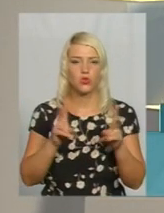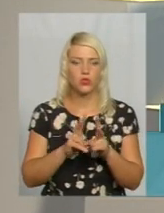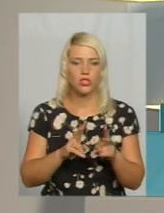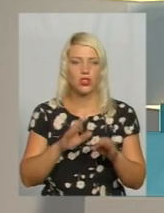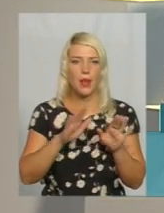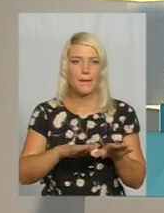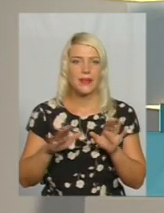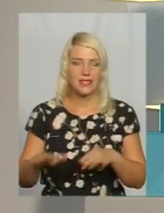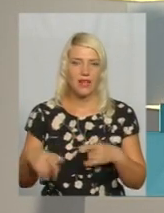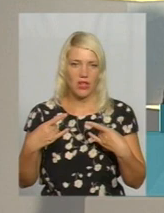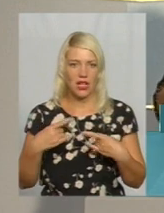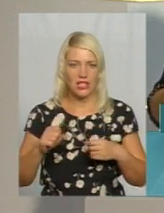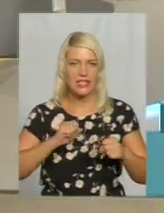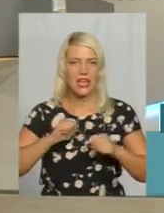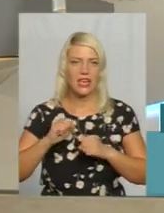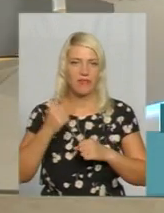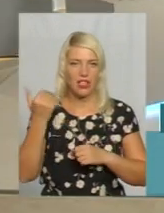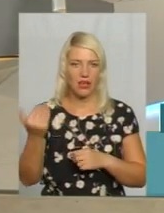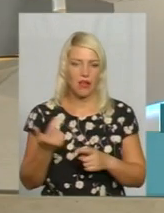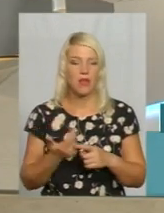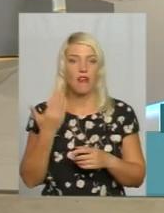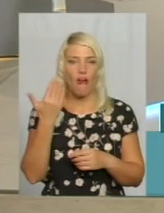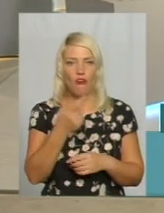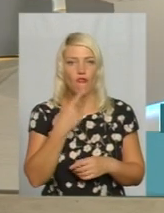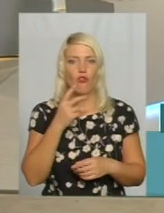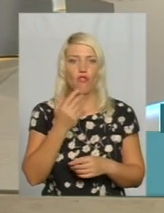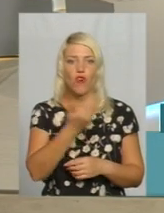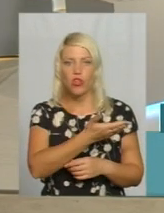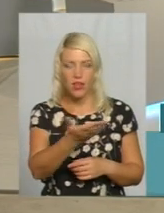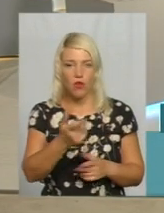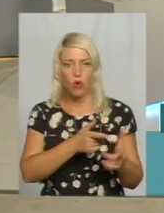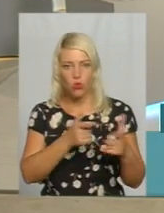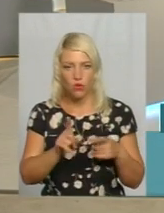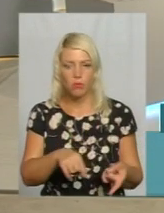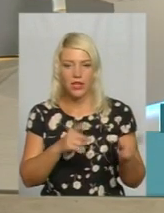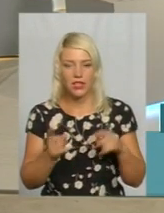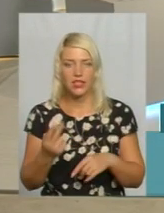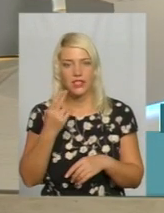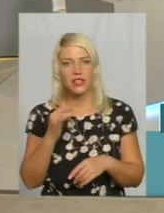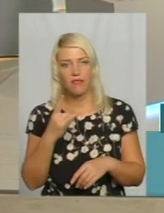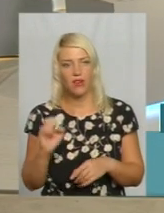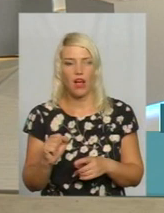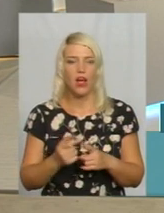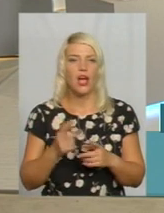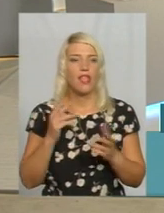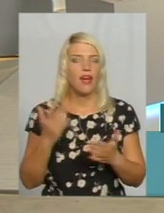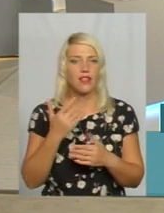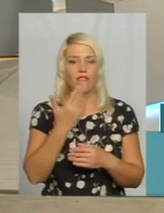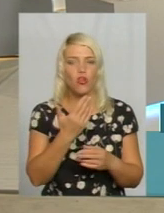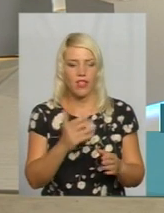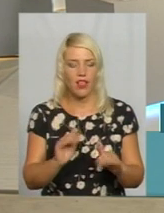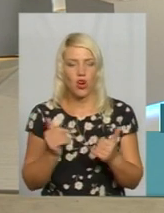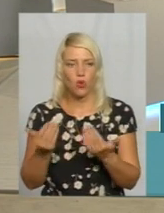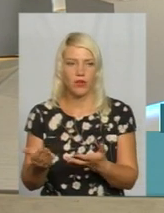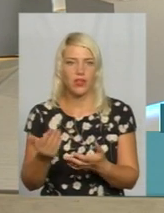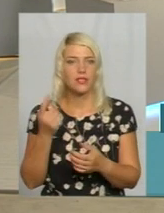вони взагалі готові переходити на цифру чи ні? І які, можливо, вони рекомендації вже ви від них